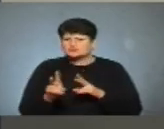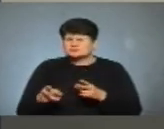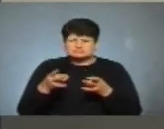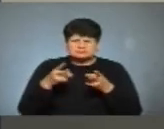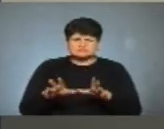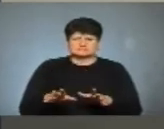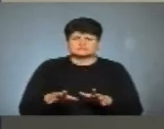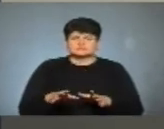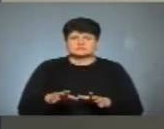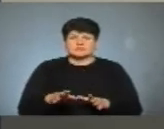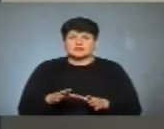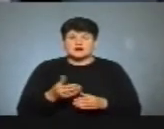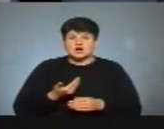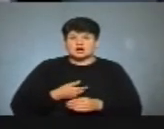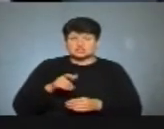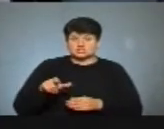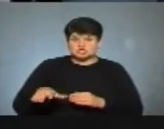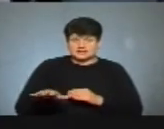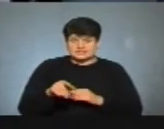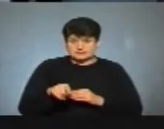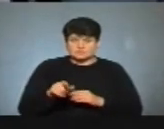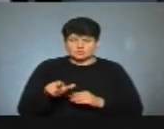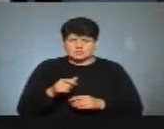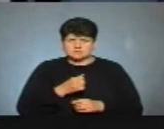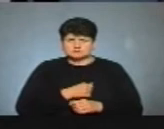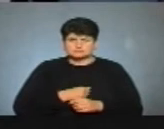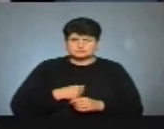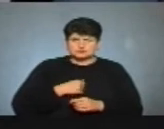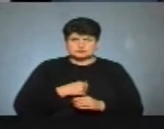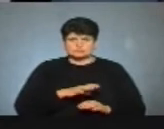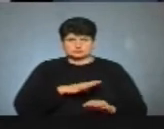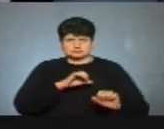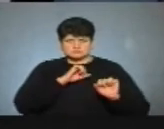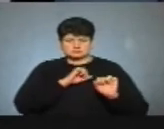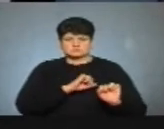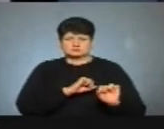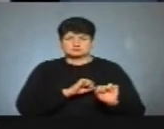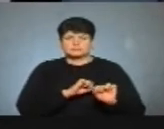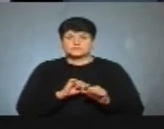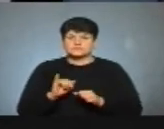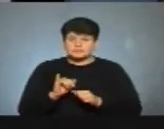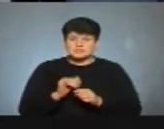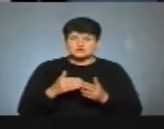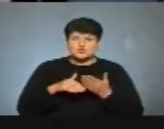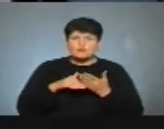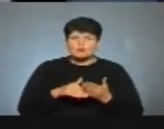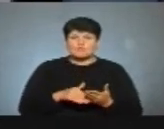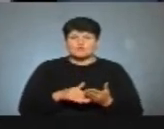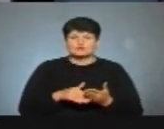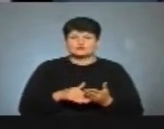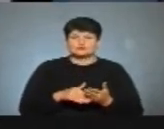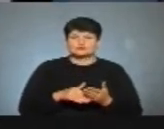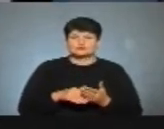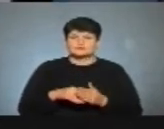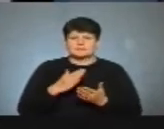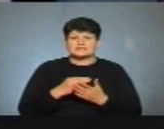потрібна. Жителі цього мікрорайону дуже обурилися, стали на захід книгозбірні. Ну, і з допомогою мали ми